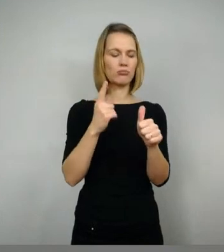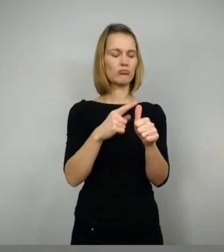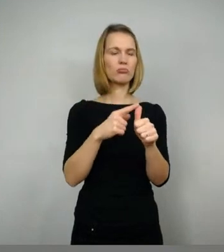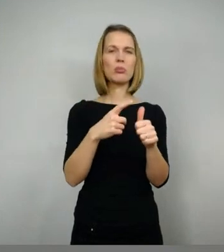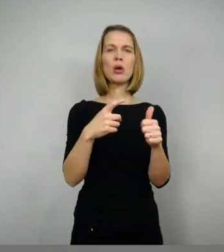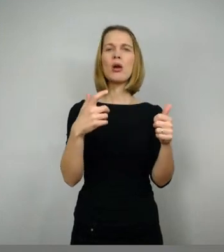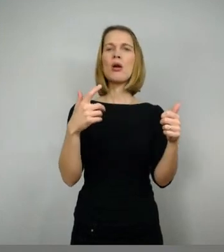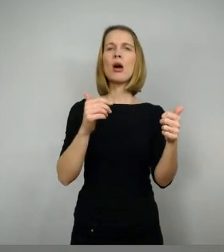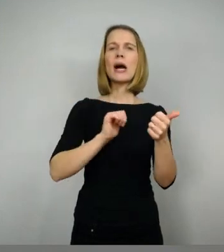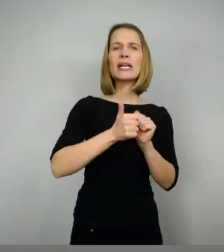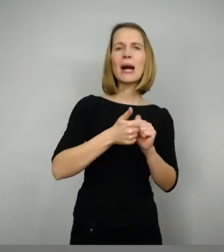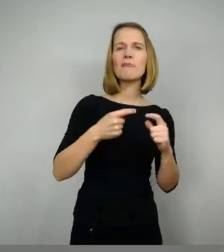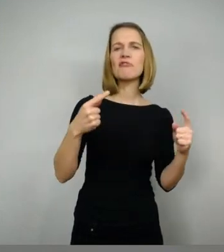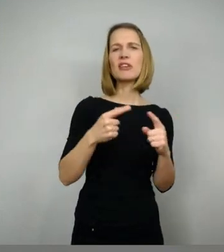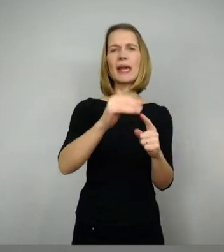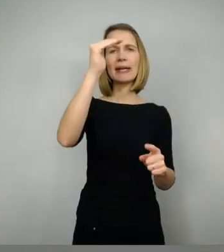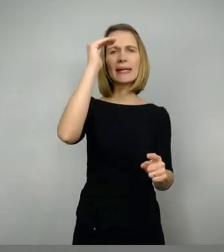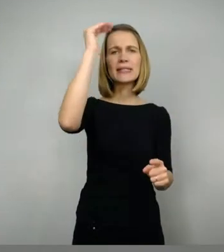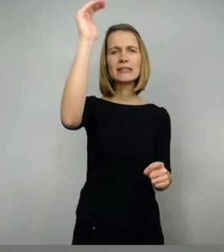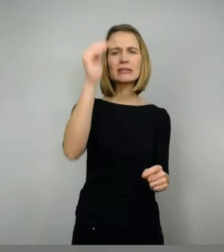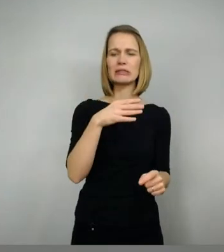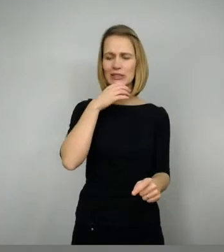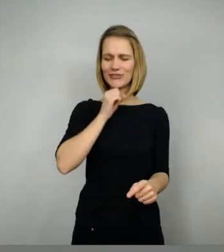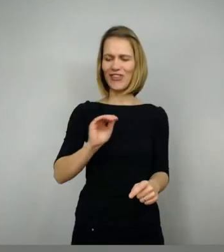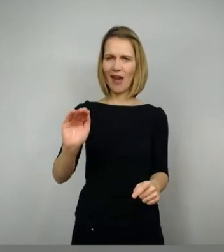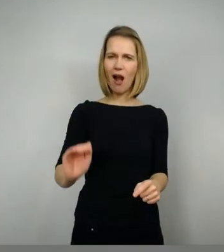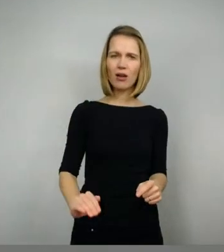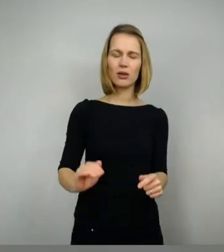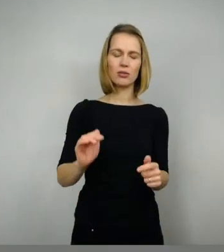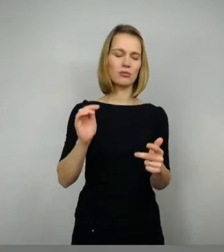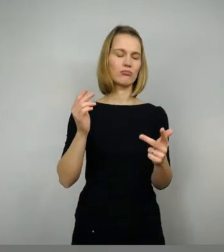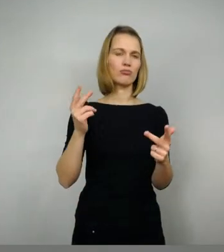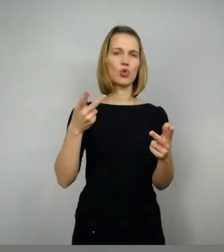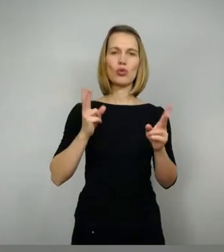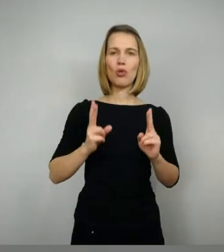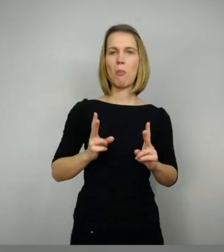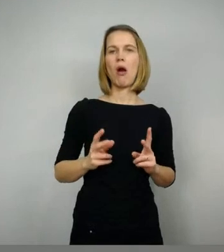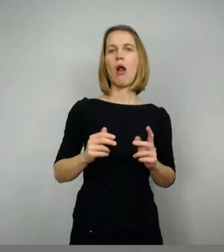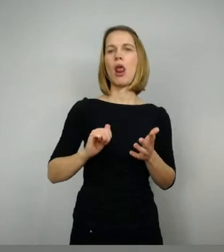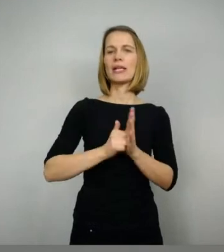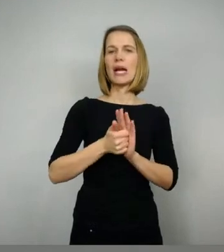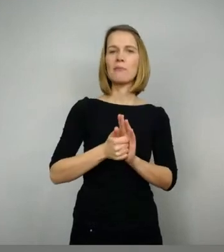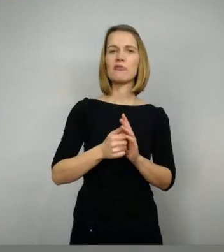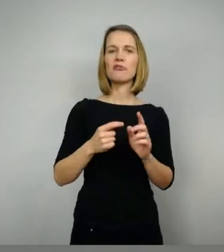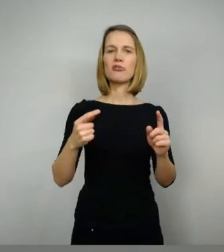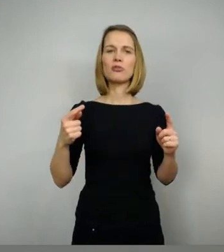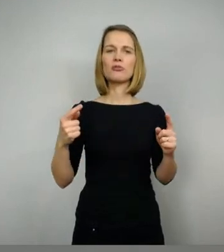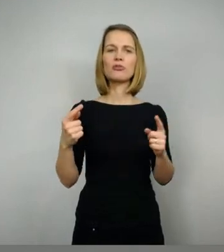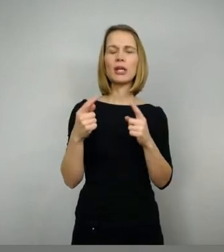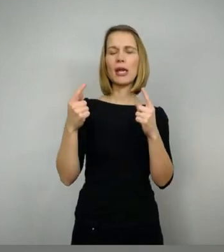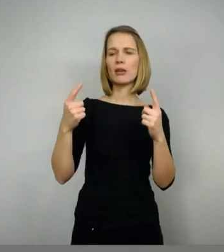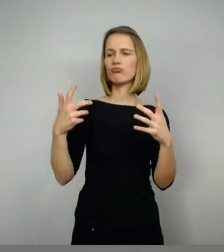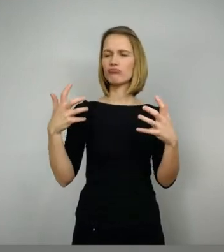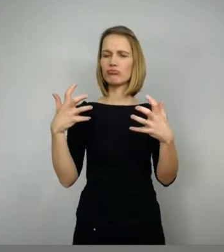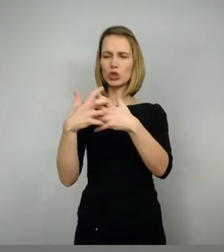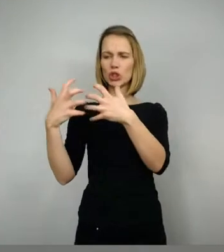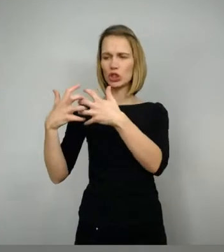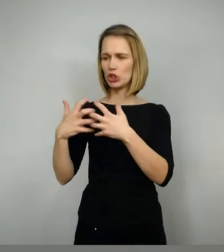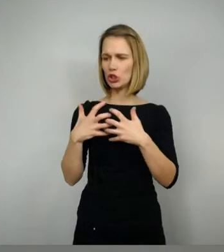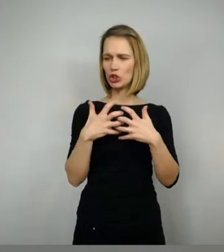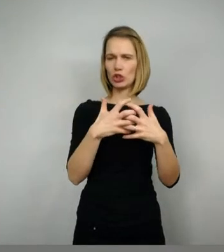Zwerge, von denen es ja so viele gibt, und aber auch die ganz normalen Kämpfe in den Kriegen, auch hier ist er immer ganz vorne mit dabei und der Beste.